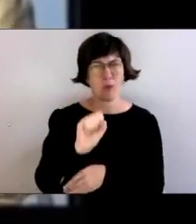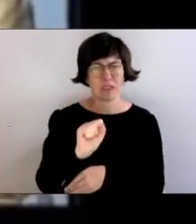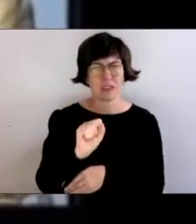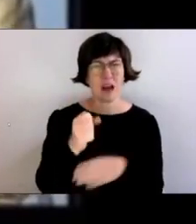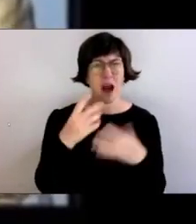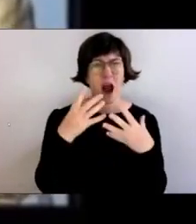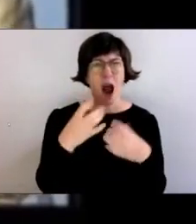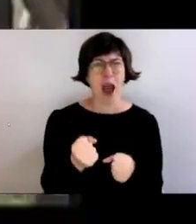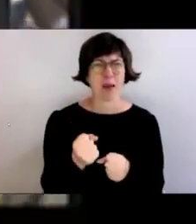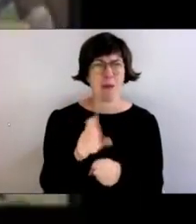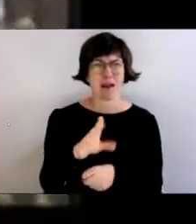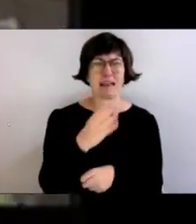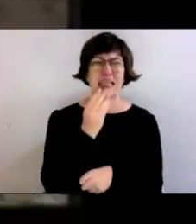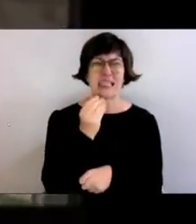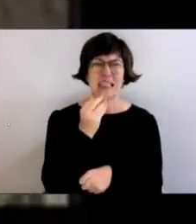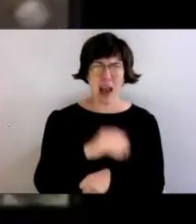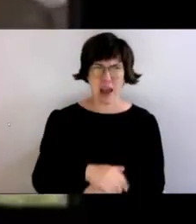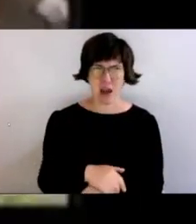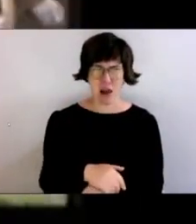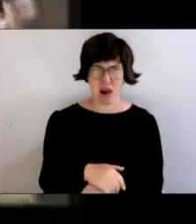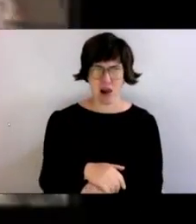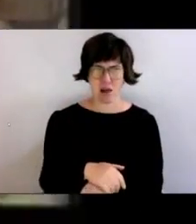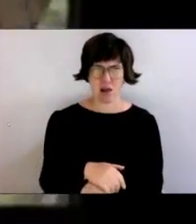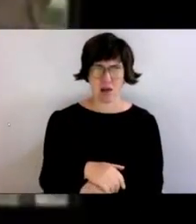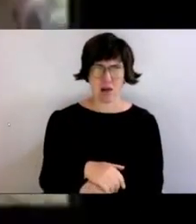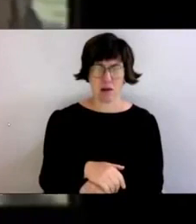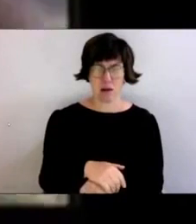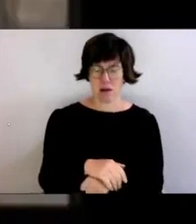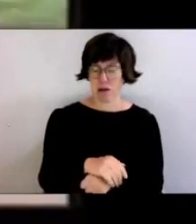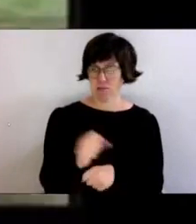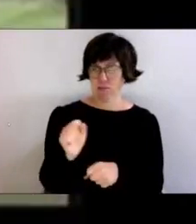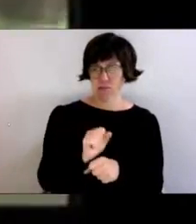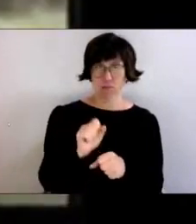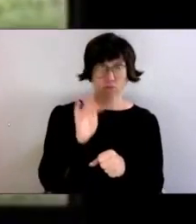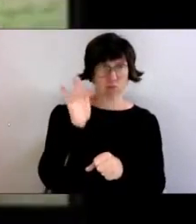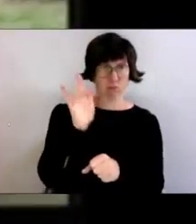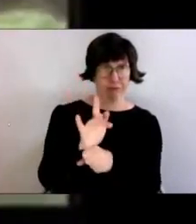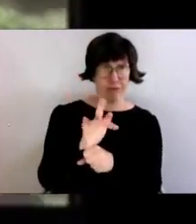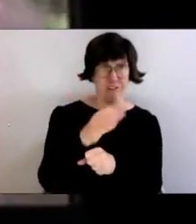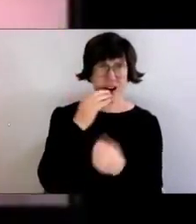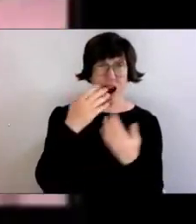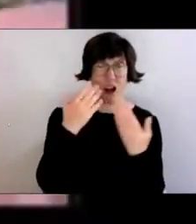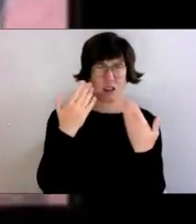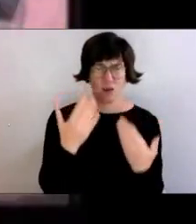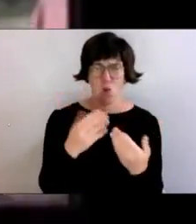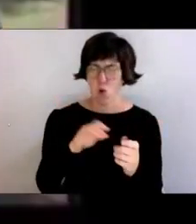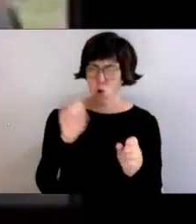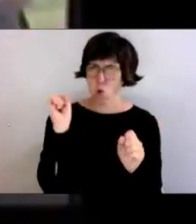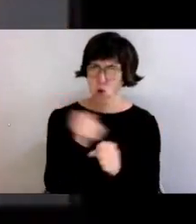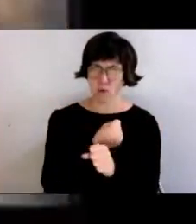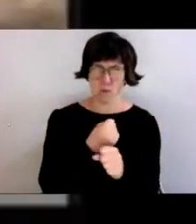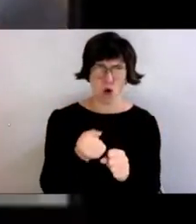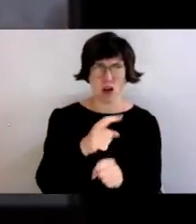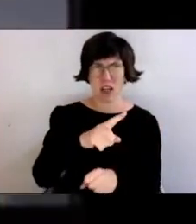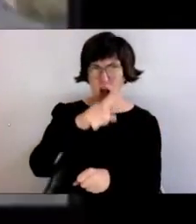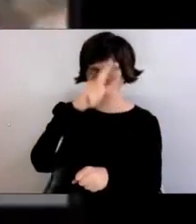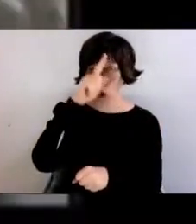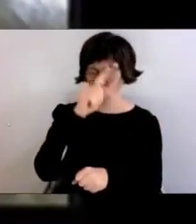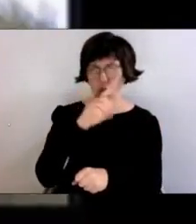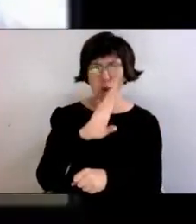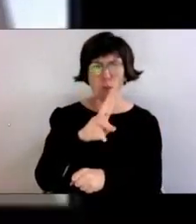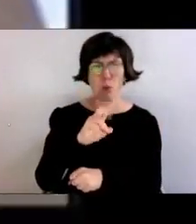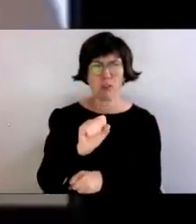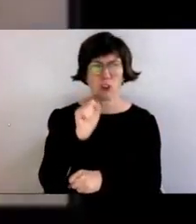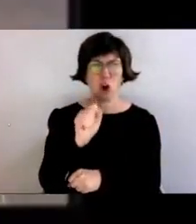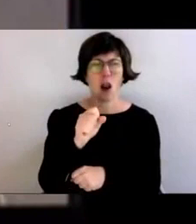sei Israel. Die diffamierende Absicht dieser Frage war offensichtlich. Der deutsche Ignaz Bubis sollte als